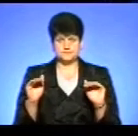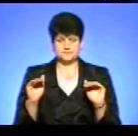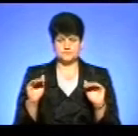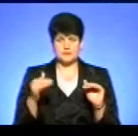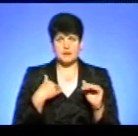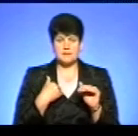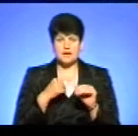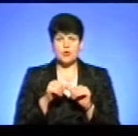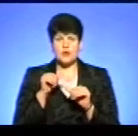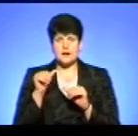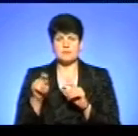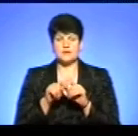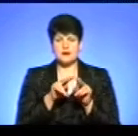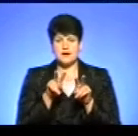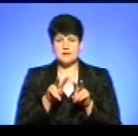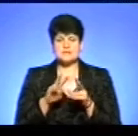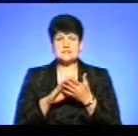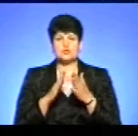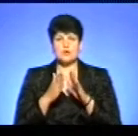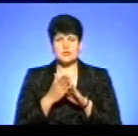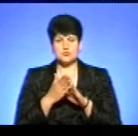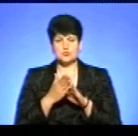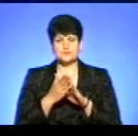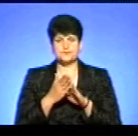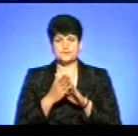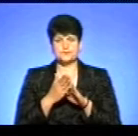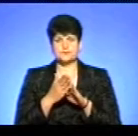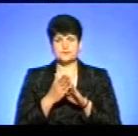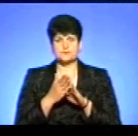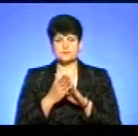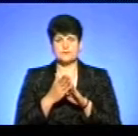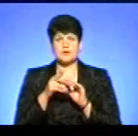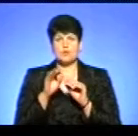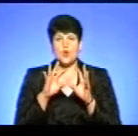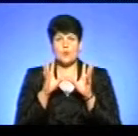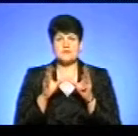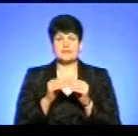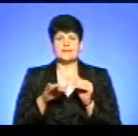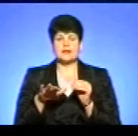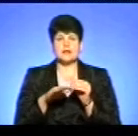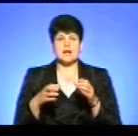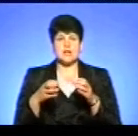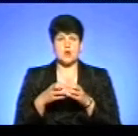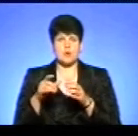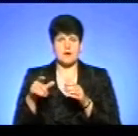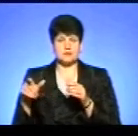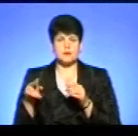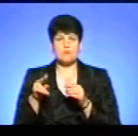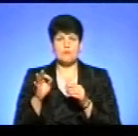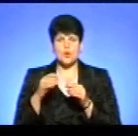окремо моніторимо ситуацію по об'єднаних територіальних громадах, по